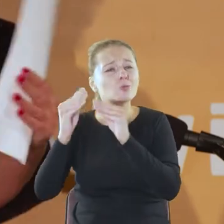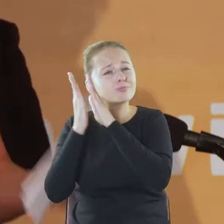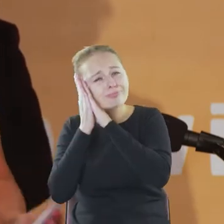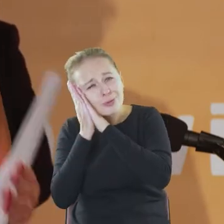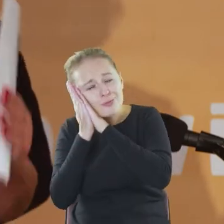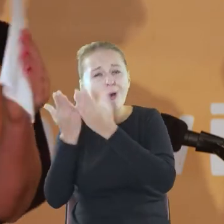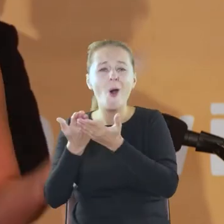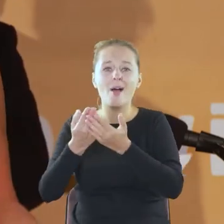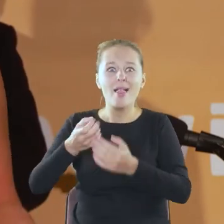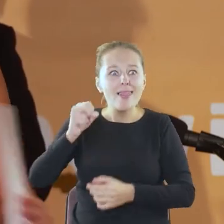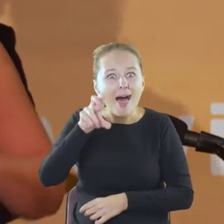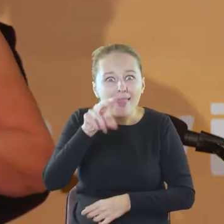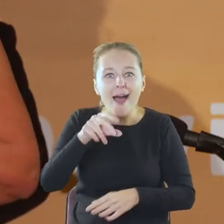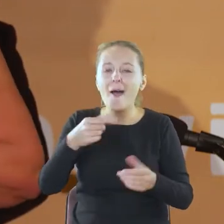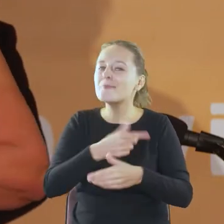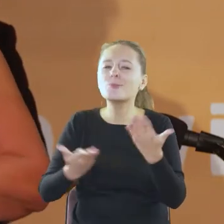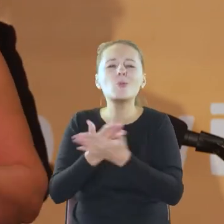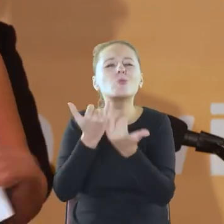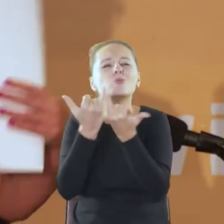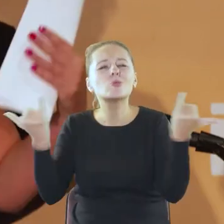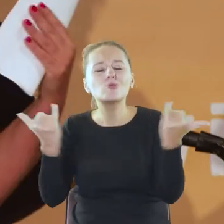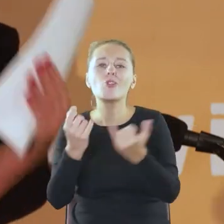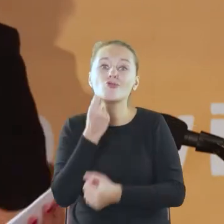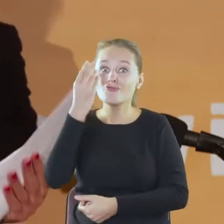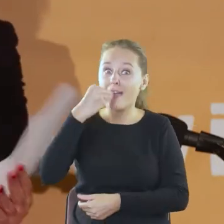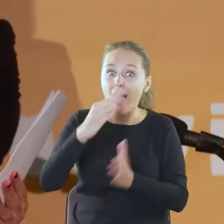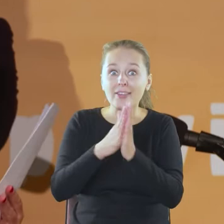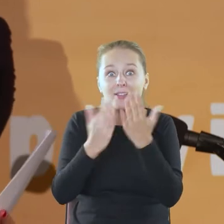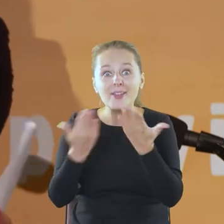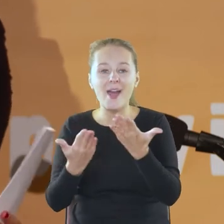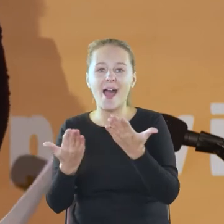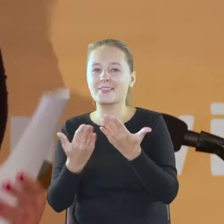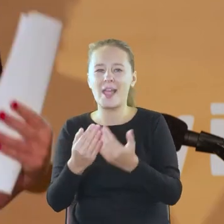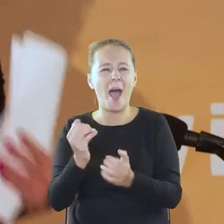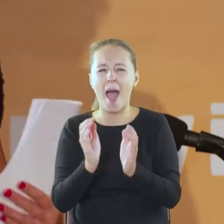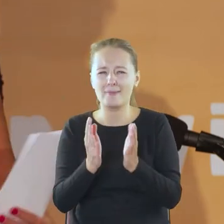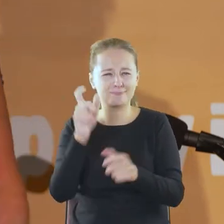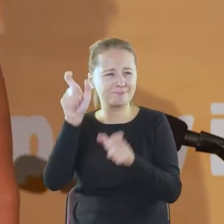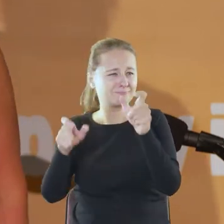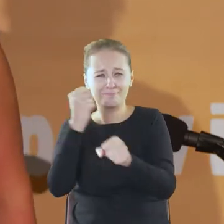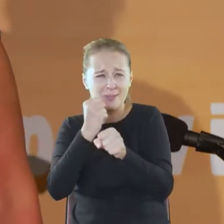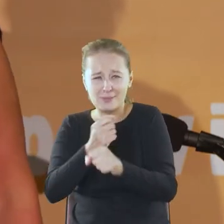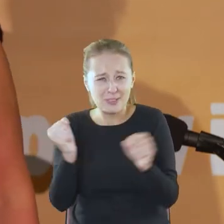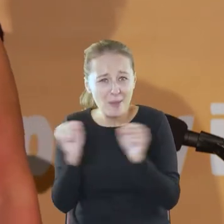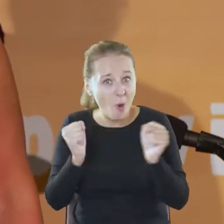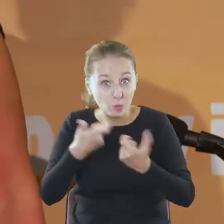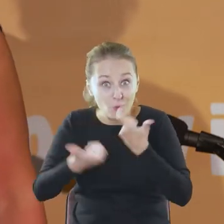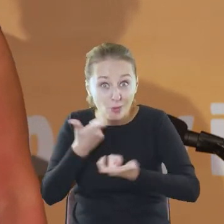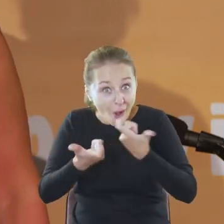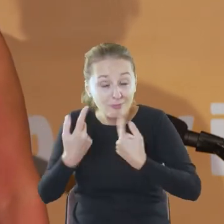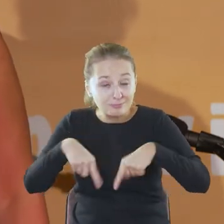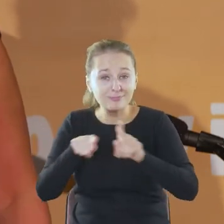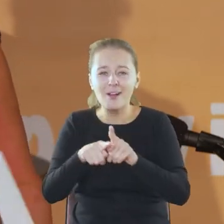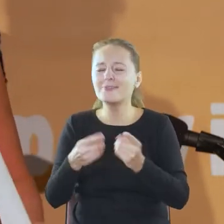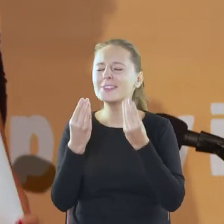proponujemy różne filmy, śniadania literackie, kolacje literackie. Bibliotekarze się tego nie boją, prawda? Robią to. To są niezapomniane wrażenia, które